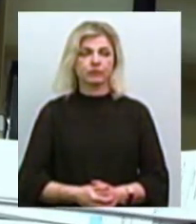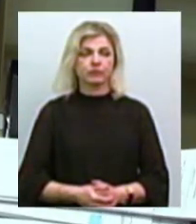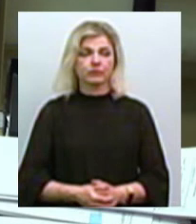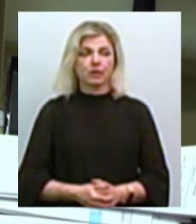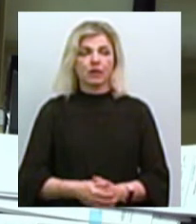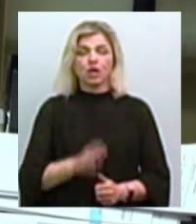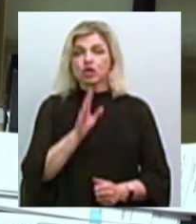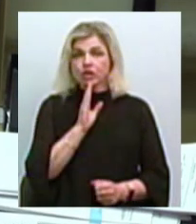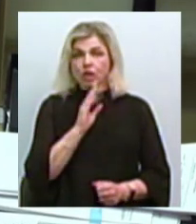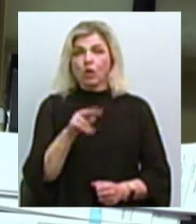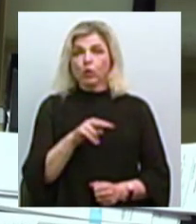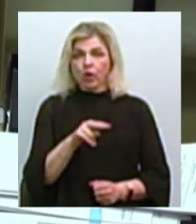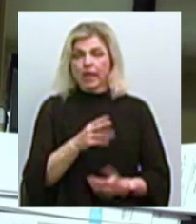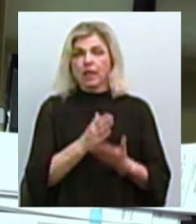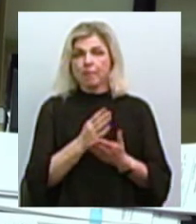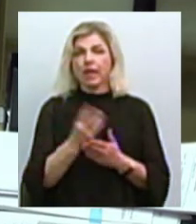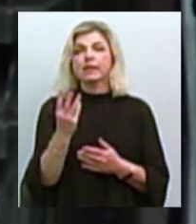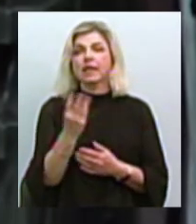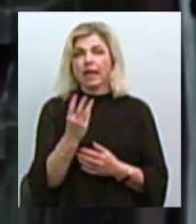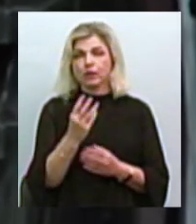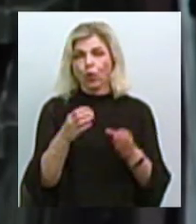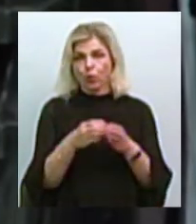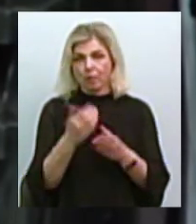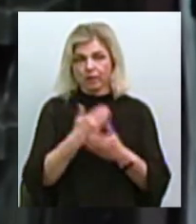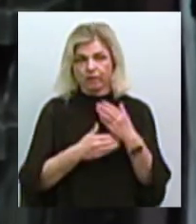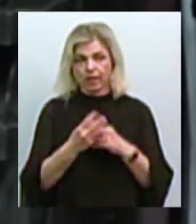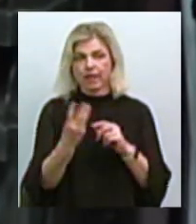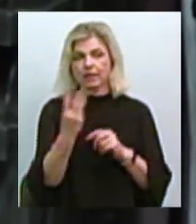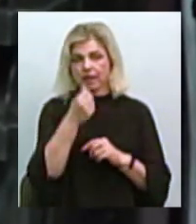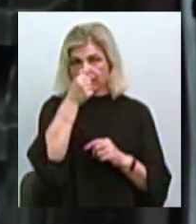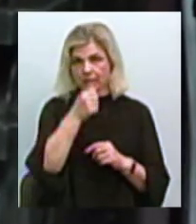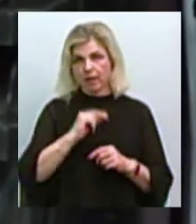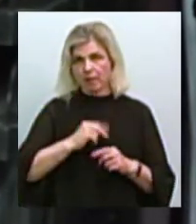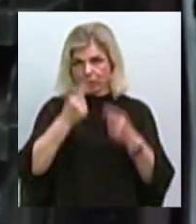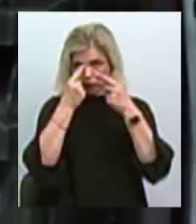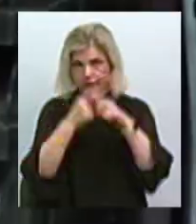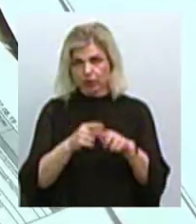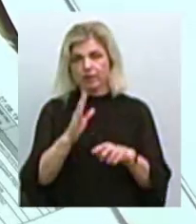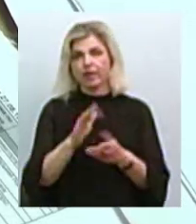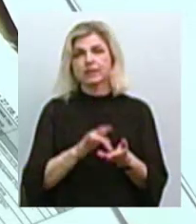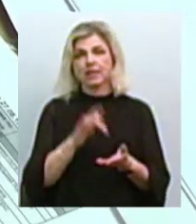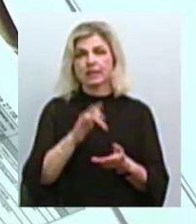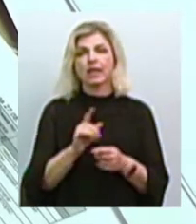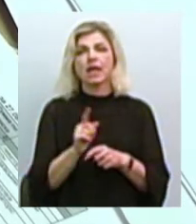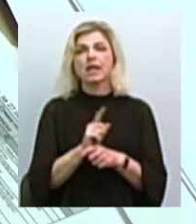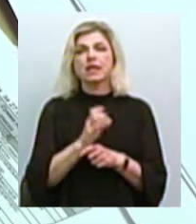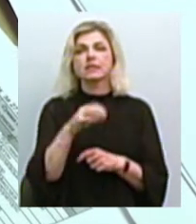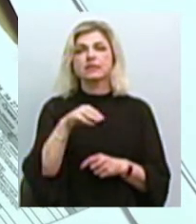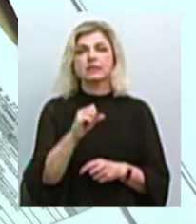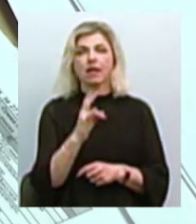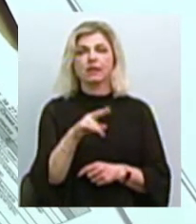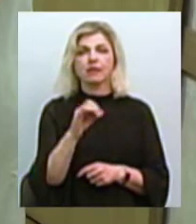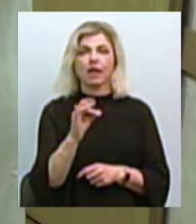-річна Валіта Менько має третю групу інвалідності. Третій місяць працює інженеркою в Миколаївському науково-виробничому центрі стандартизації, метрології та